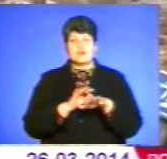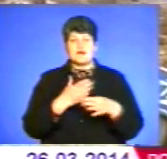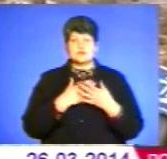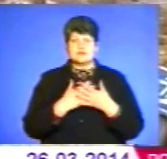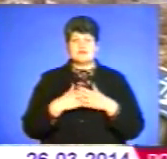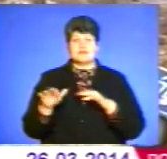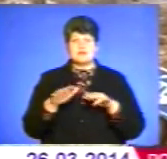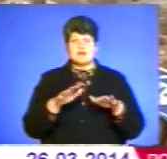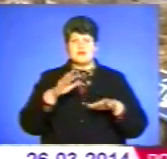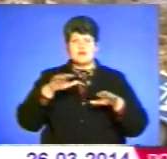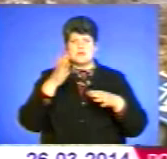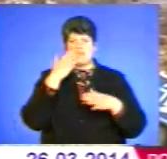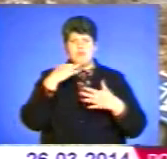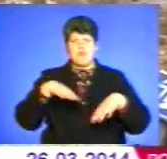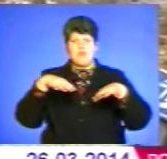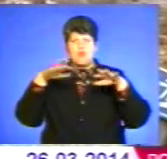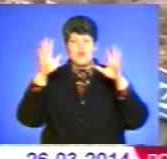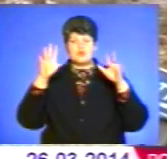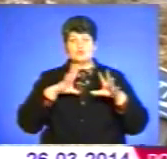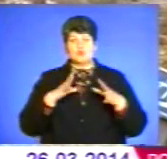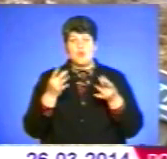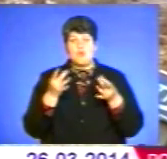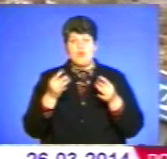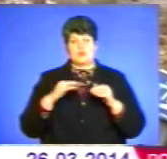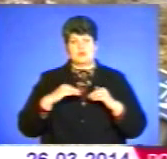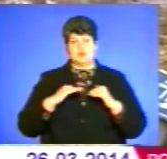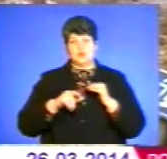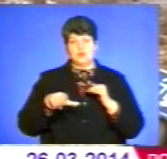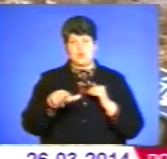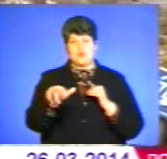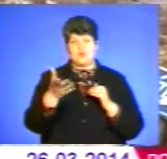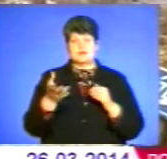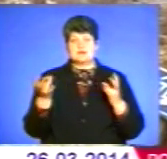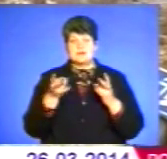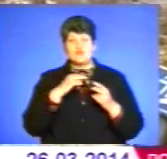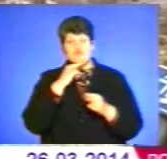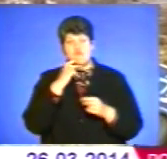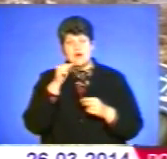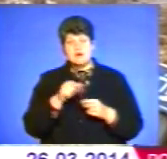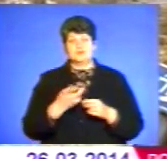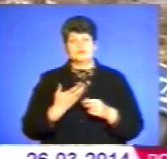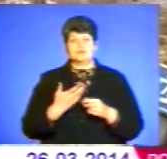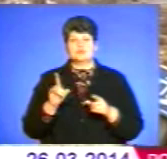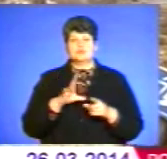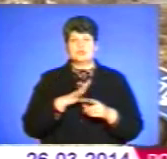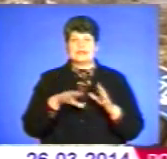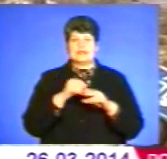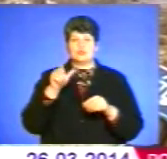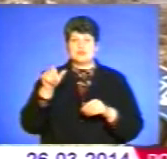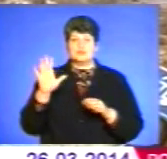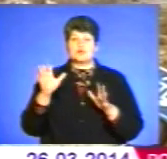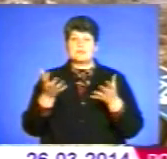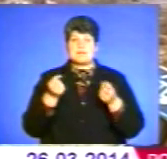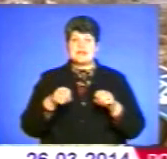піднімається порох, то щоб було зволоження тих самих доріг. Тобто якраз на це зараз ми приділяємо увагу і хочемо, щоб коли депутати будуть приймати